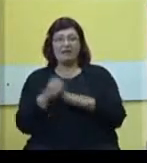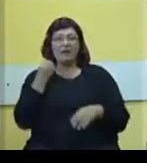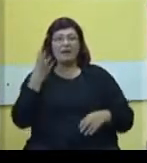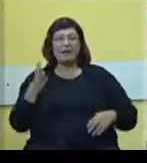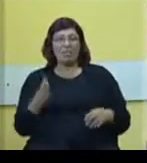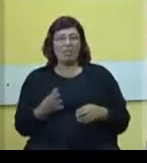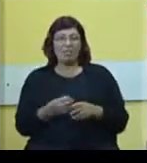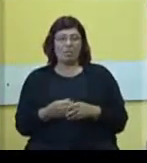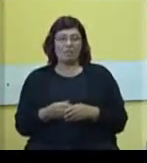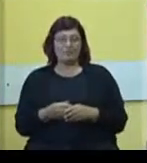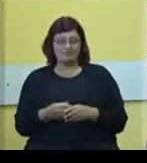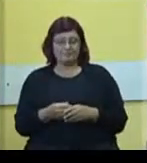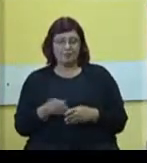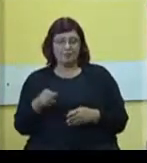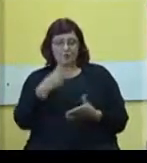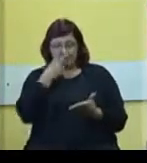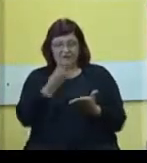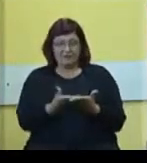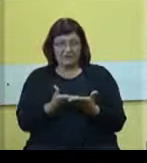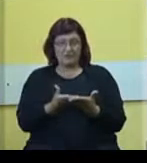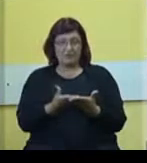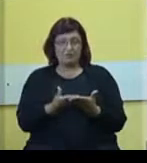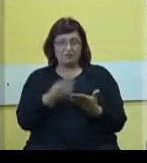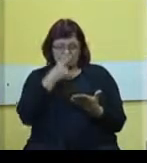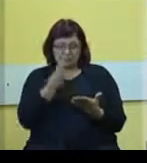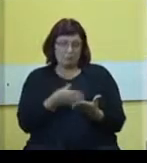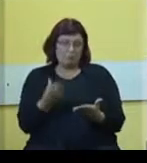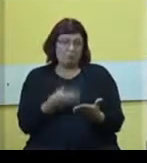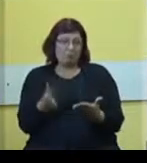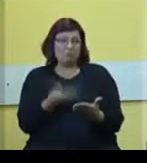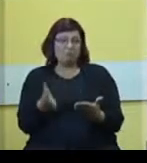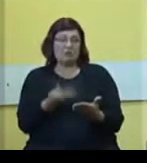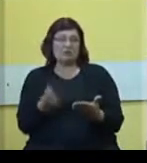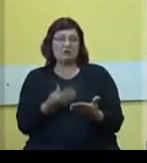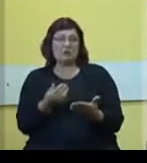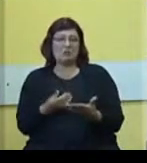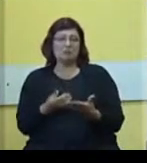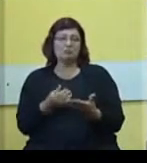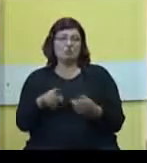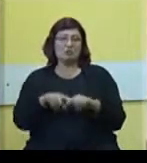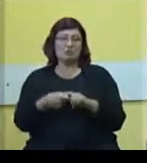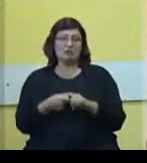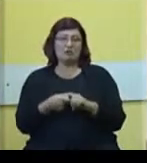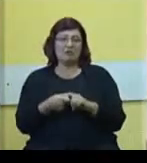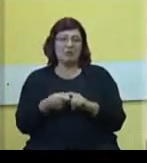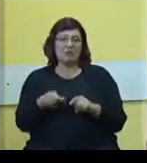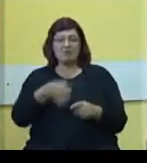kada se pogleda na prvi pogled, kada počnem pregledamo materijal, vidimo